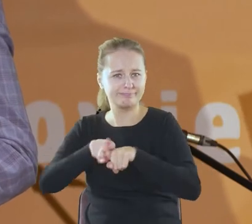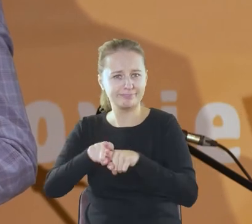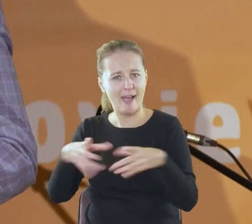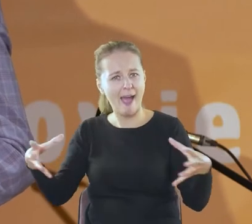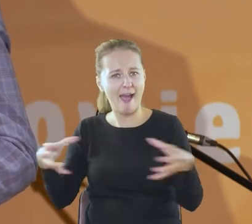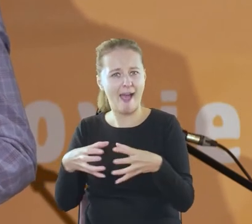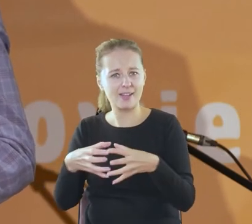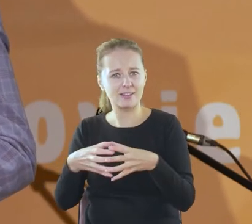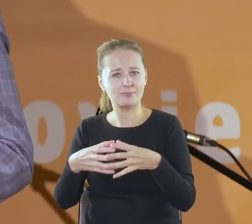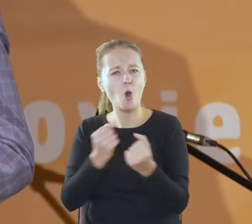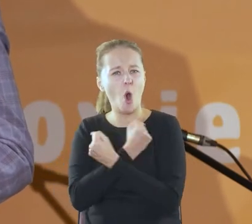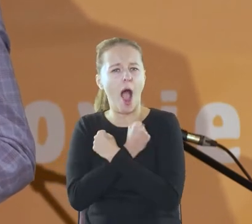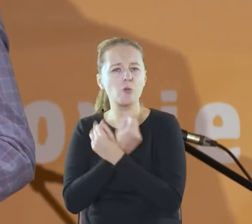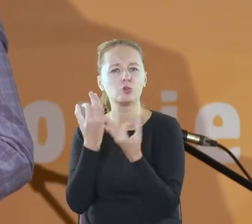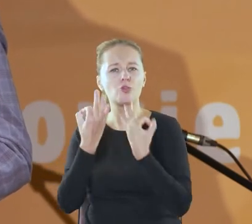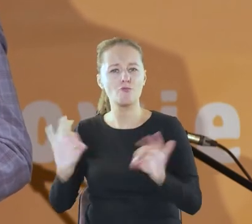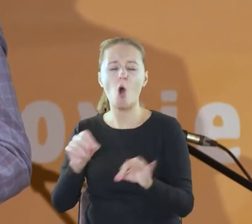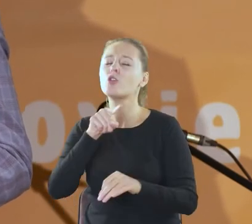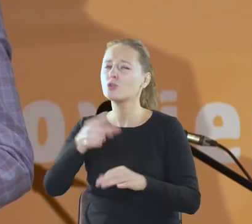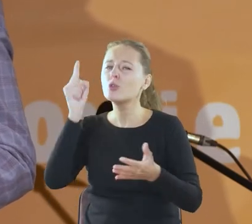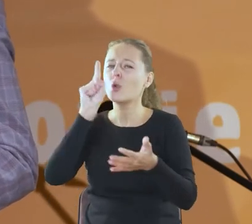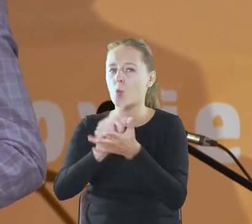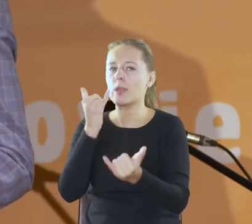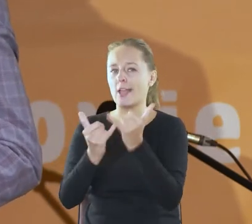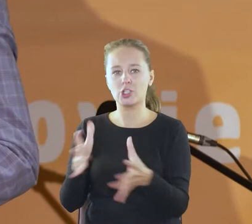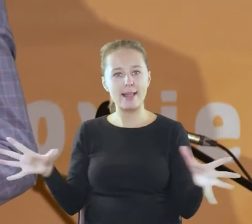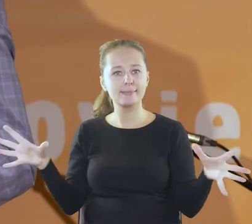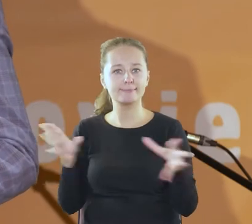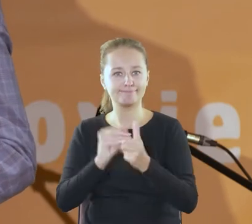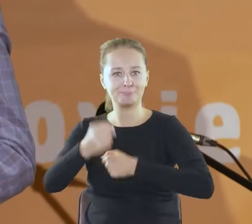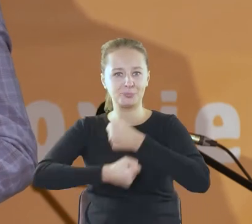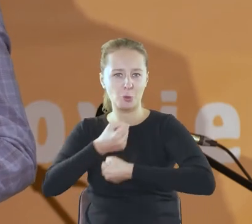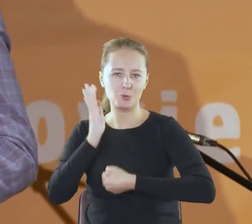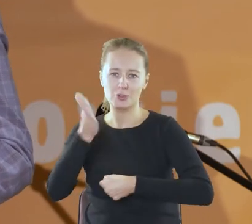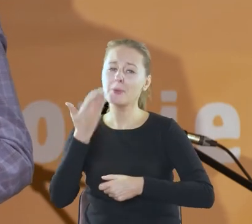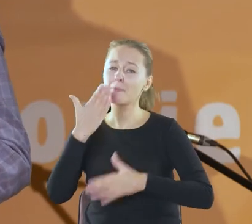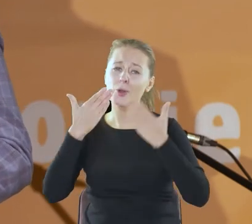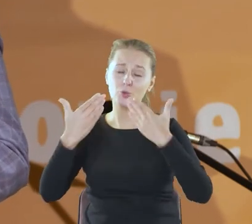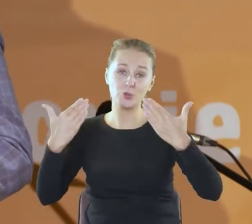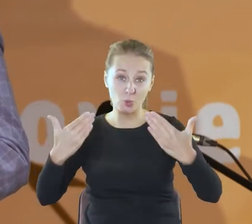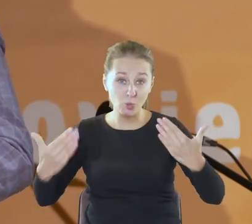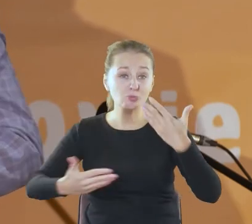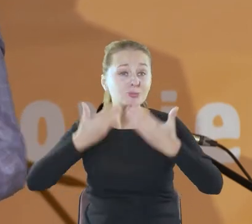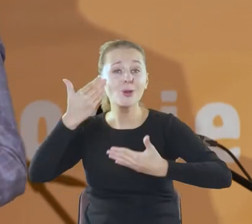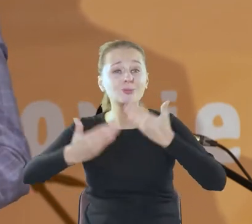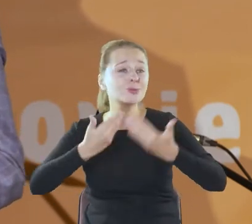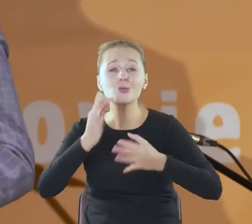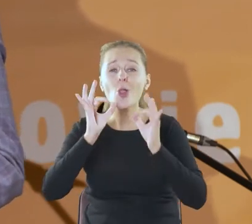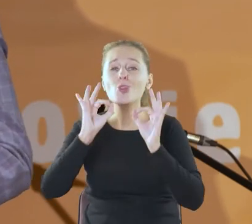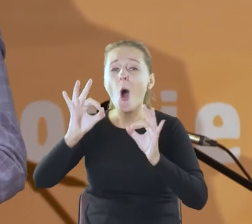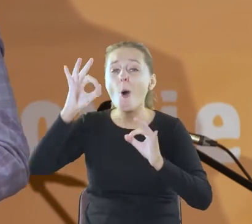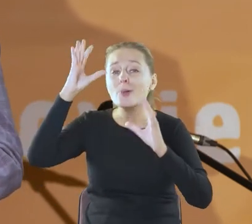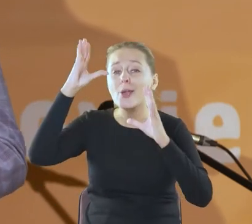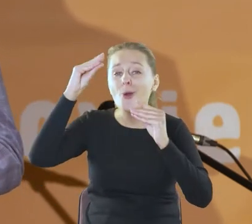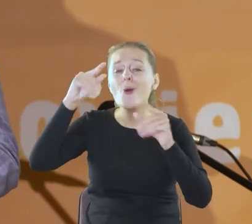miłujących wolność. I to nam się powiedzie wtedy, kiedy będziemy razem. Dziękuję bardzo. Życzę dobrej nocy i dobrej